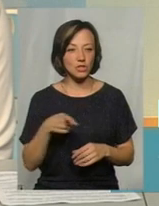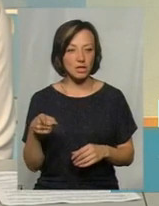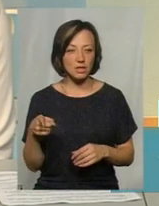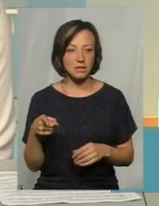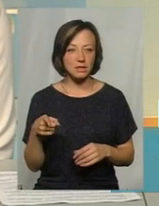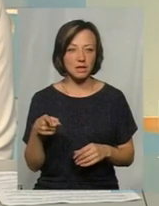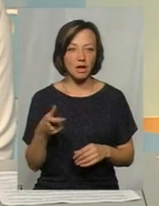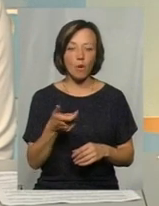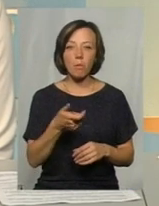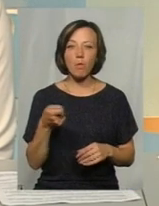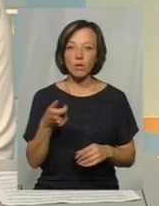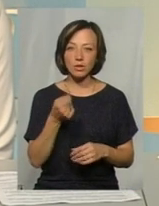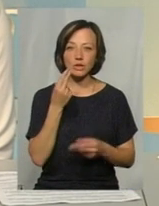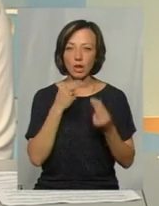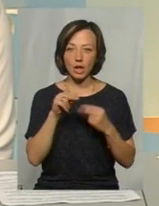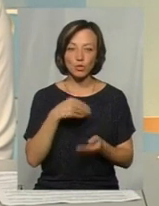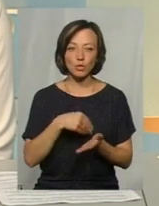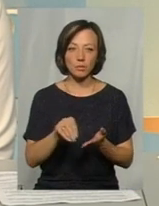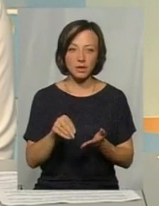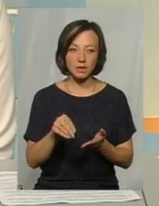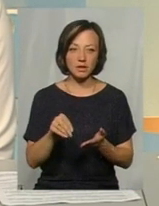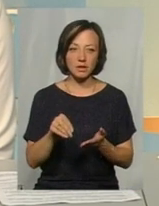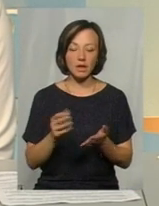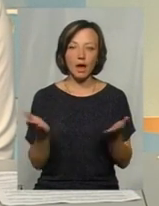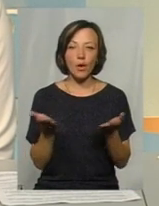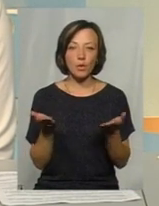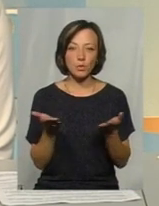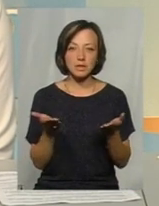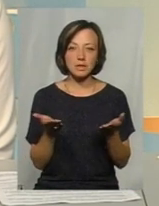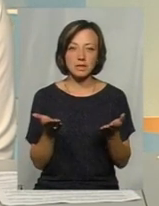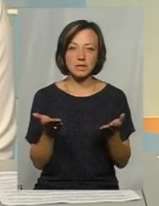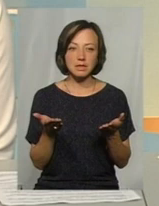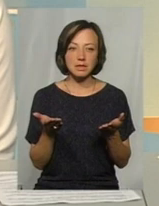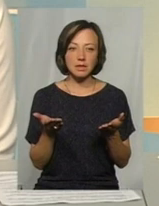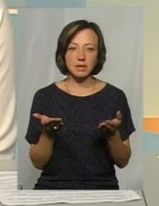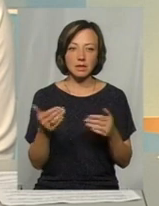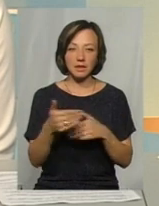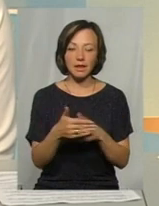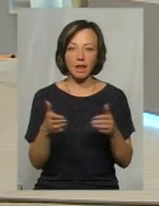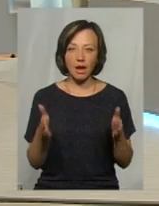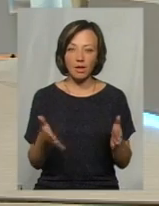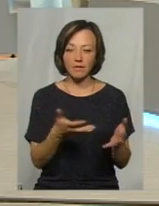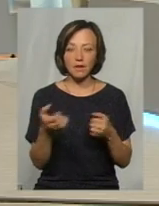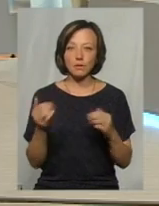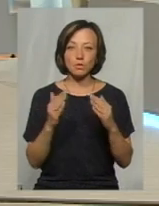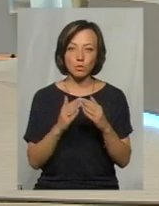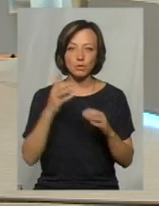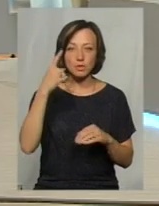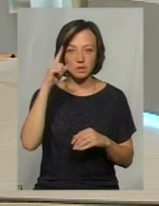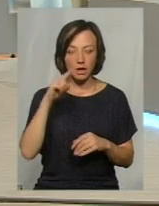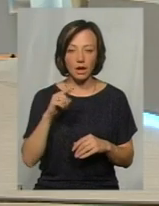полуницю, звичайно, краще купити якусь тару, яку ти взяв з дому, знаєш